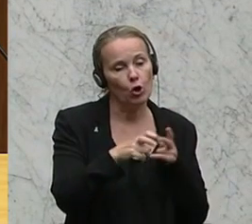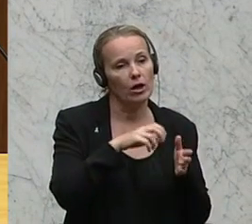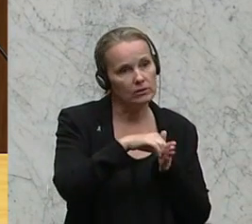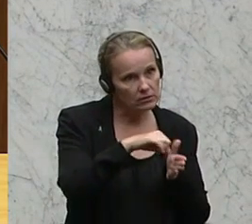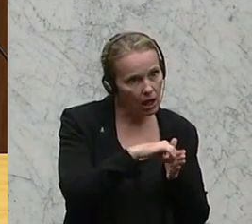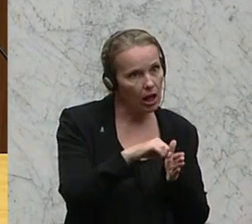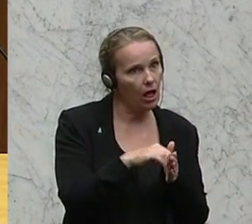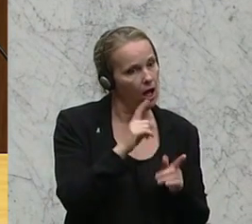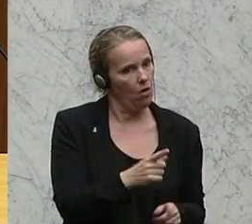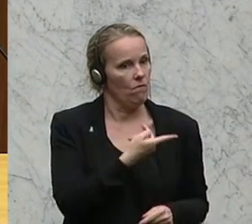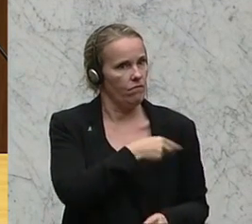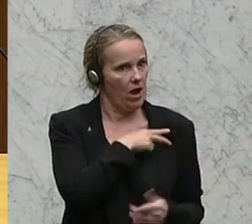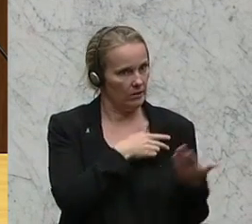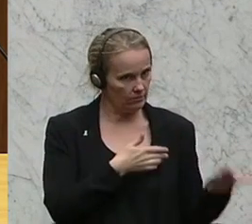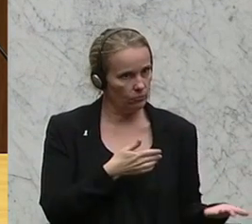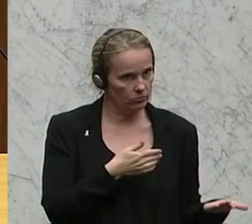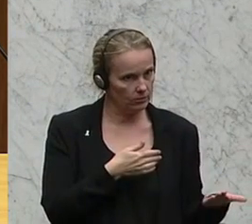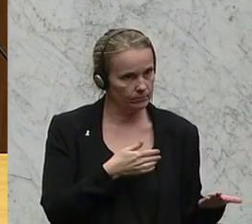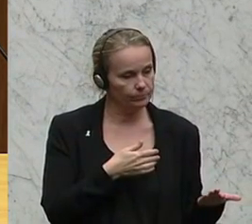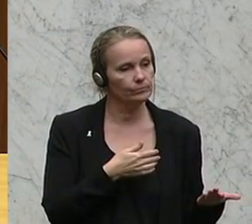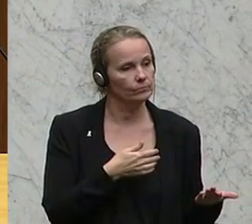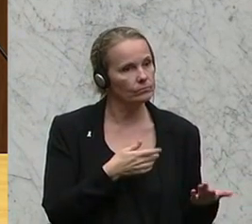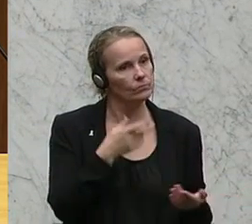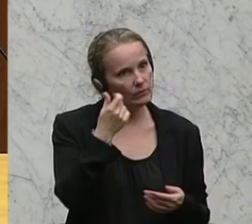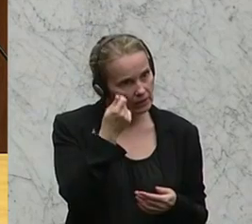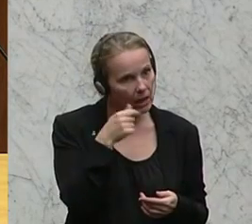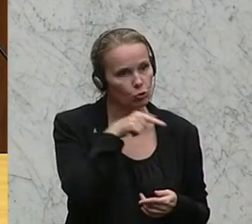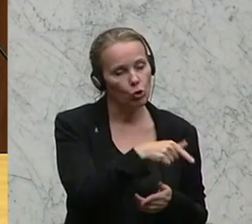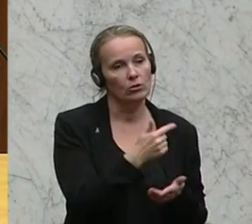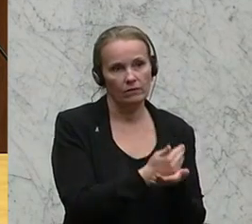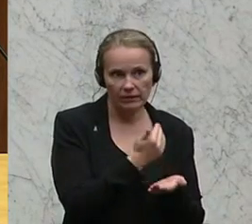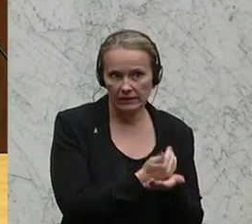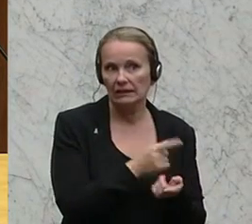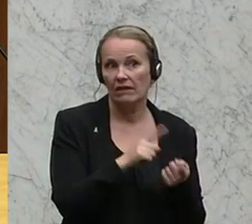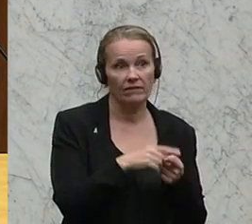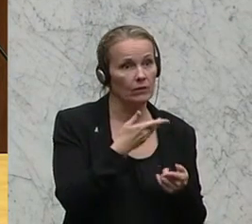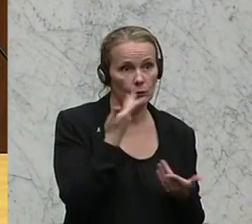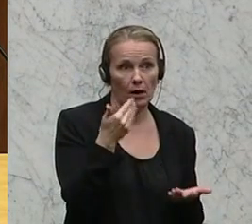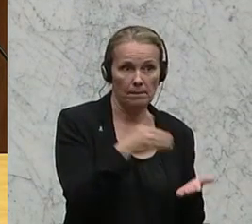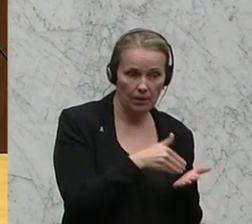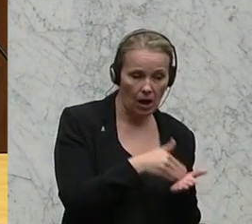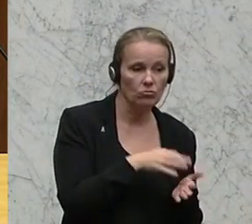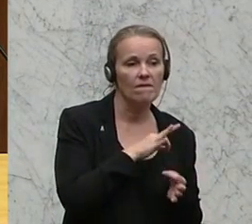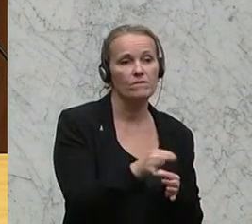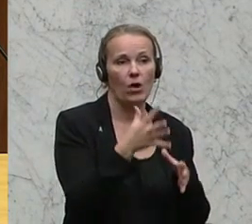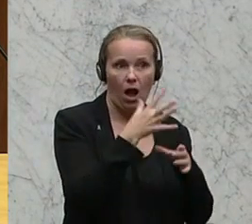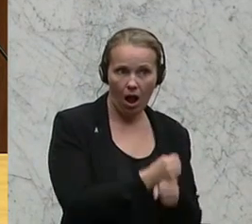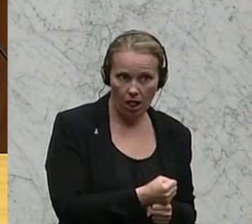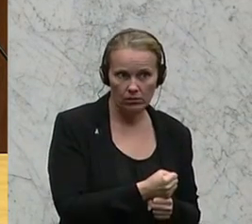verantwortlich sind, dass hier das Geld, das dort verdient wird, wenn es nicht gebraucht wird für den Erhalt,